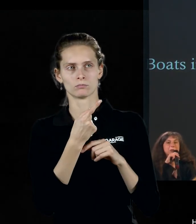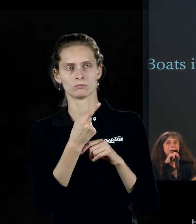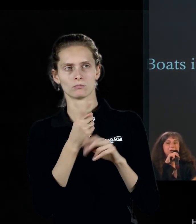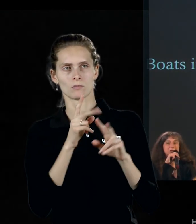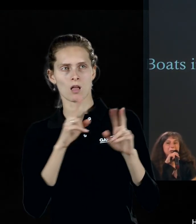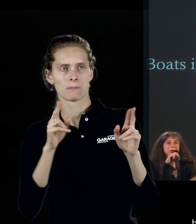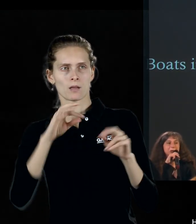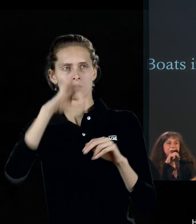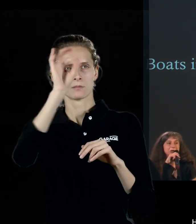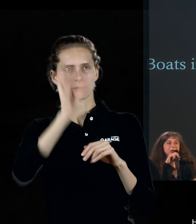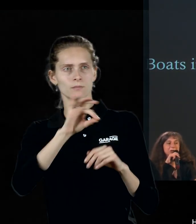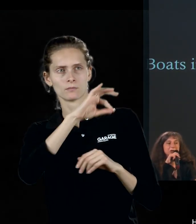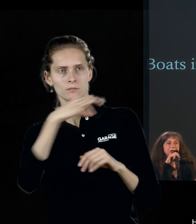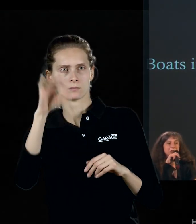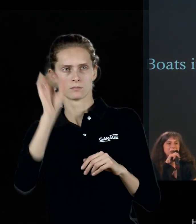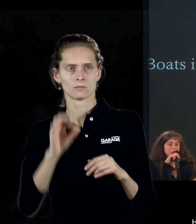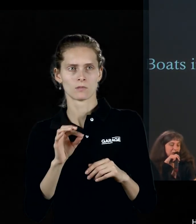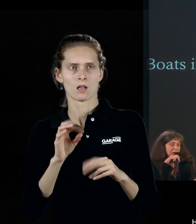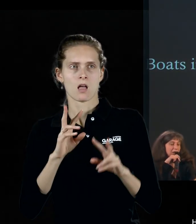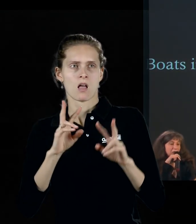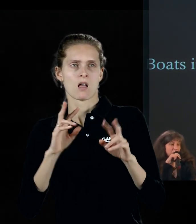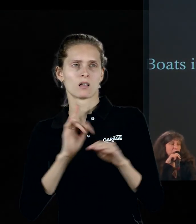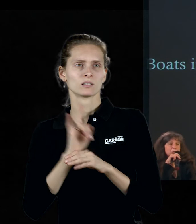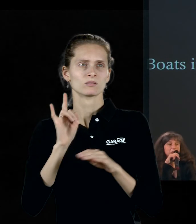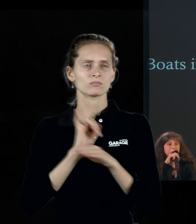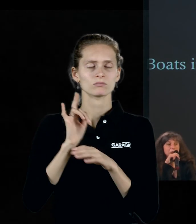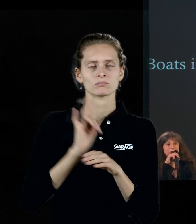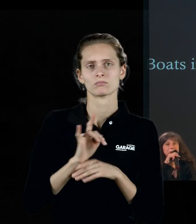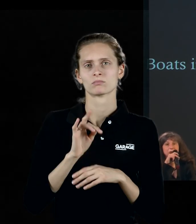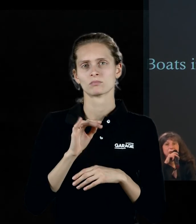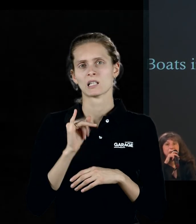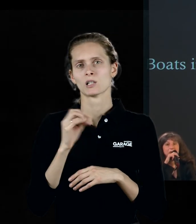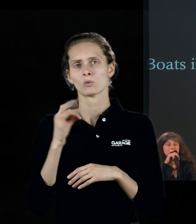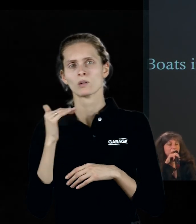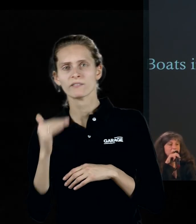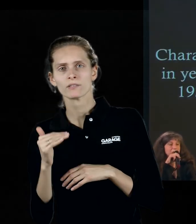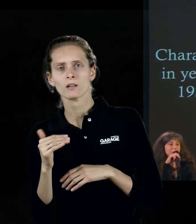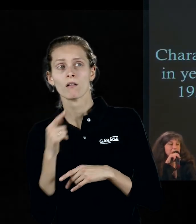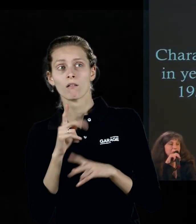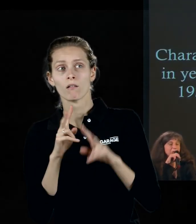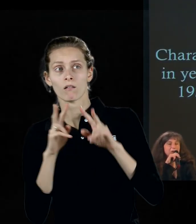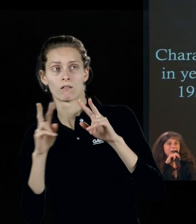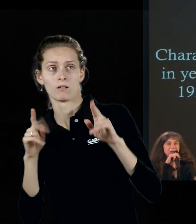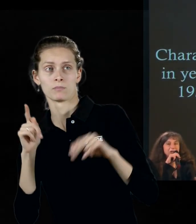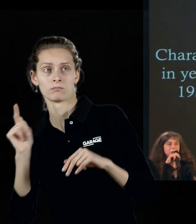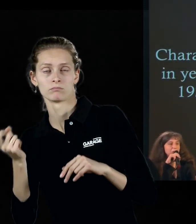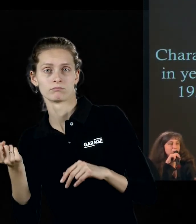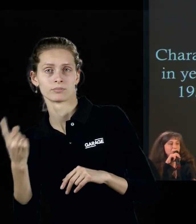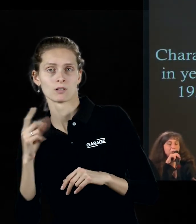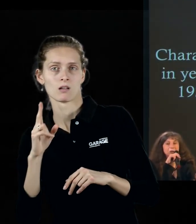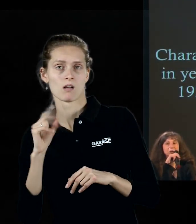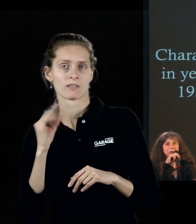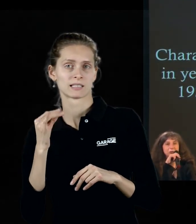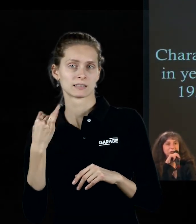псевдописьменность, квазиписьменность, квазиероглифы. Что, собственно говоря, в то же время происходит и в работах Кандинского. Появляется некое